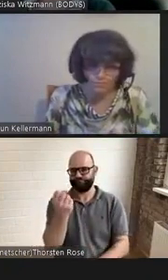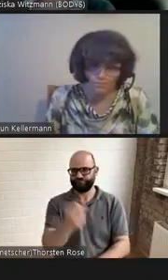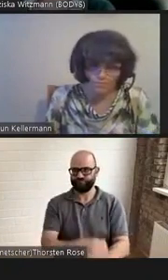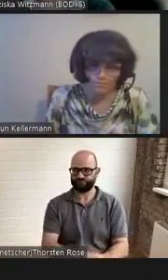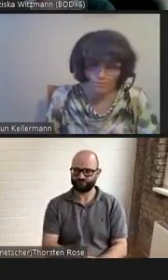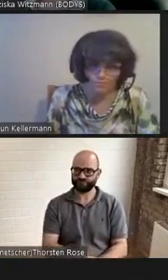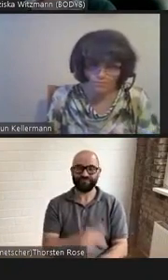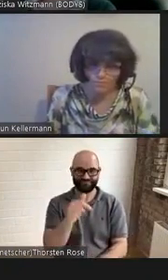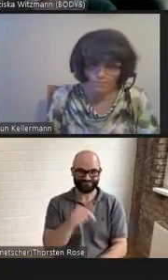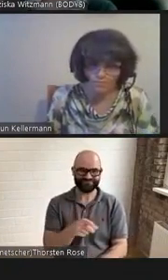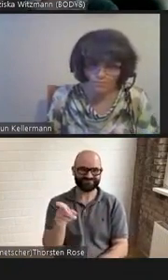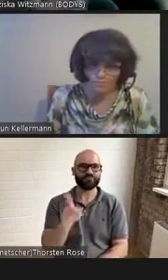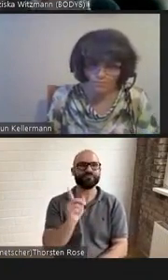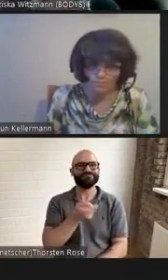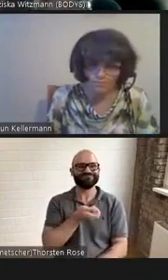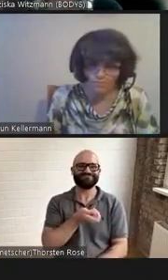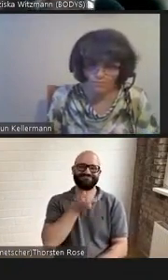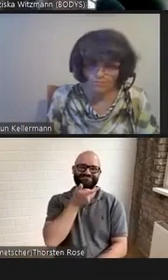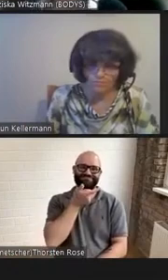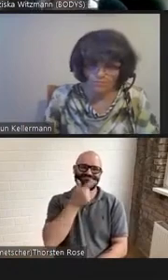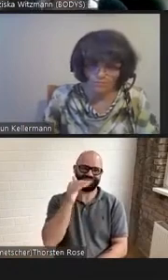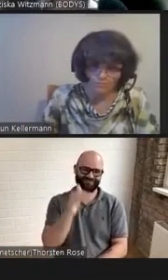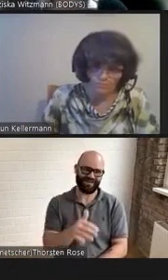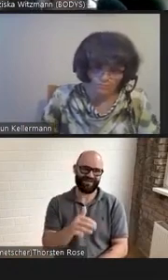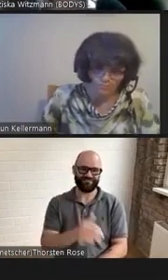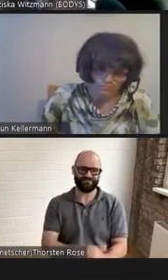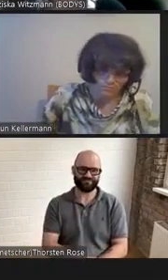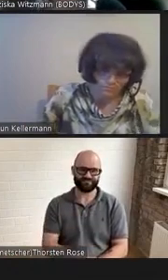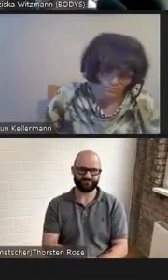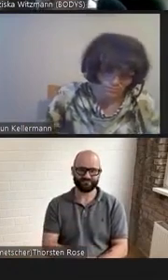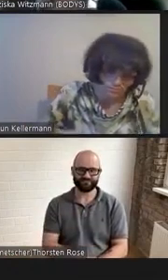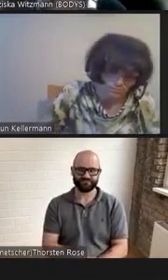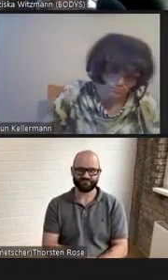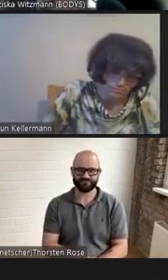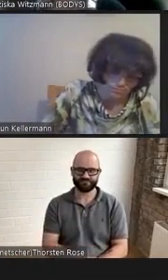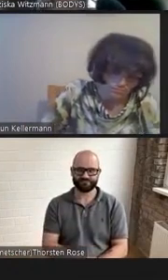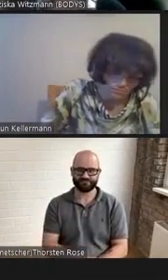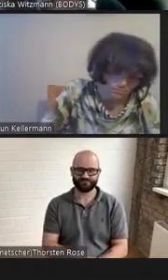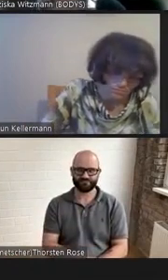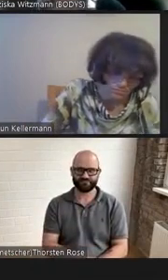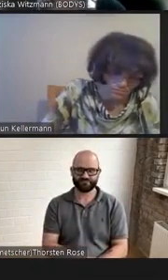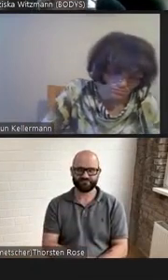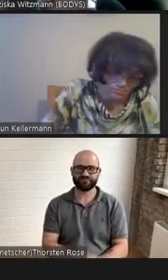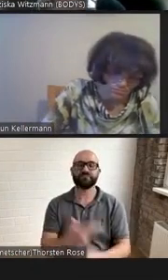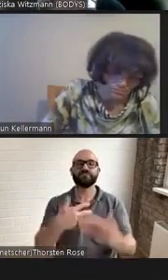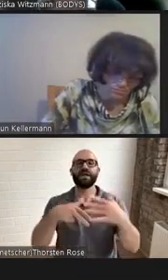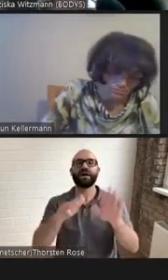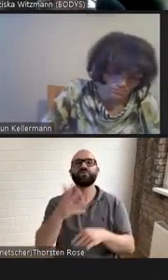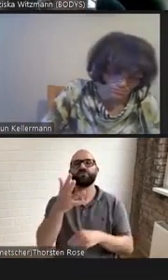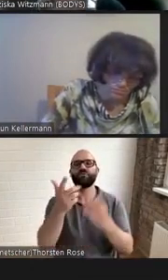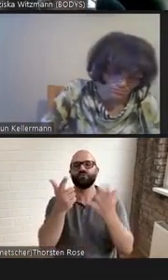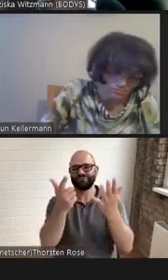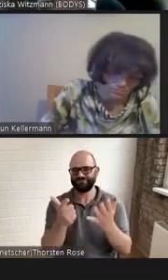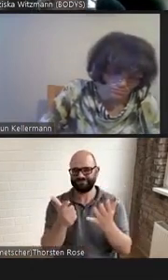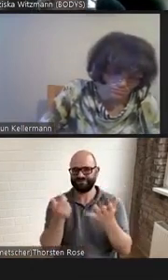lächelnden Thomas Mann, 1875 in Lübeck geboren,